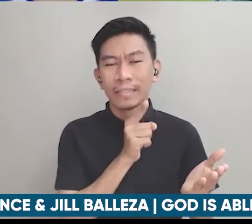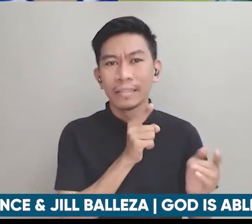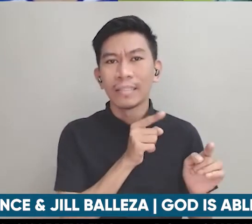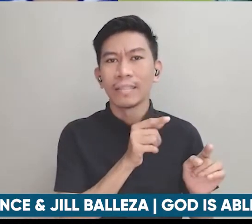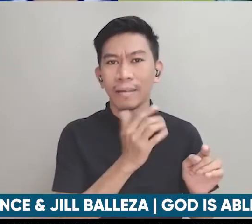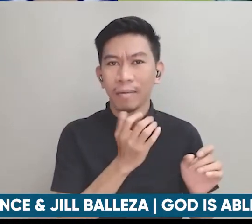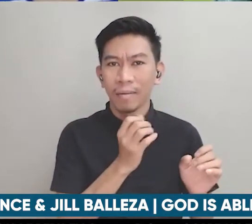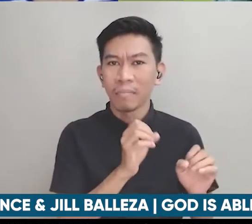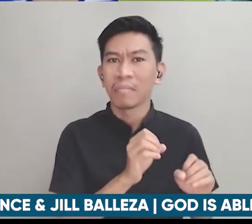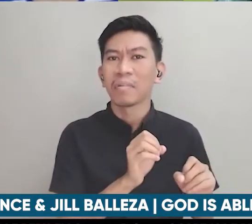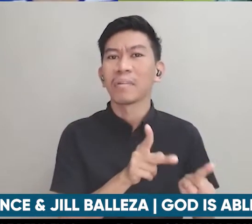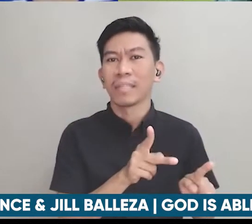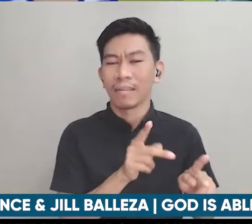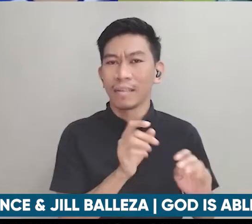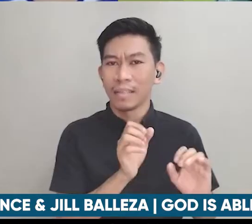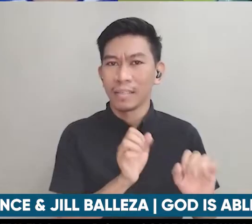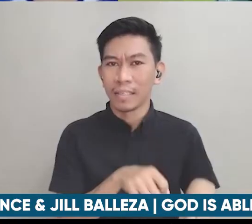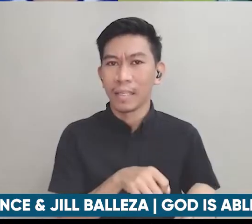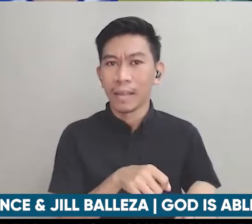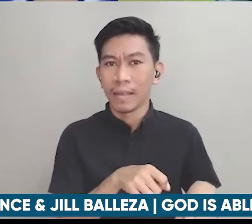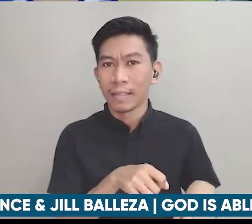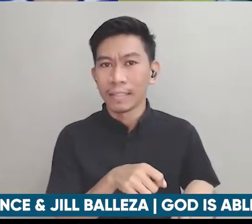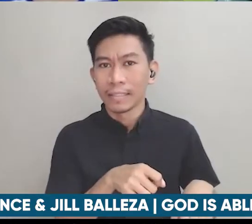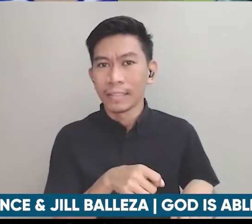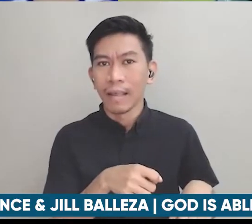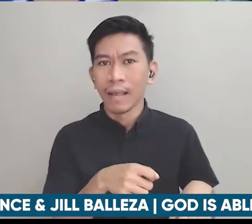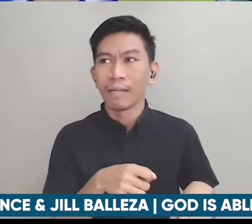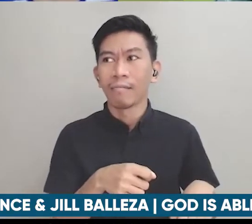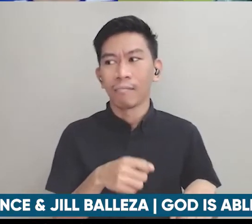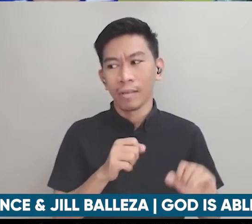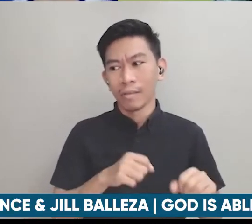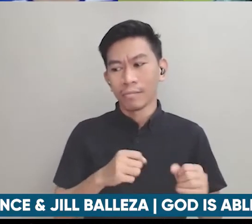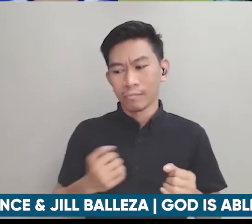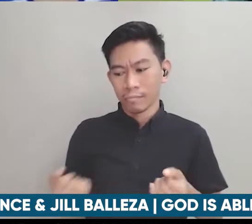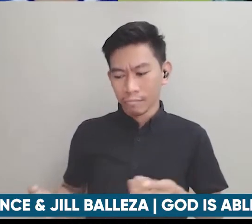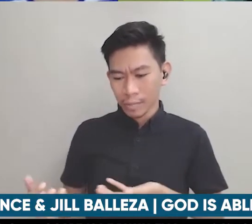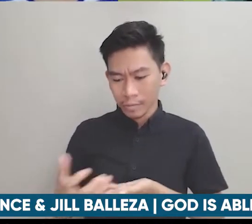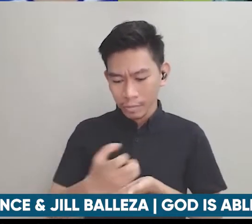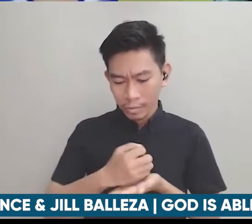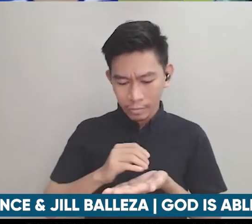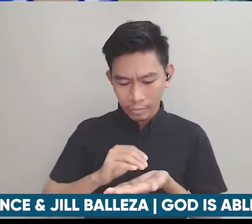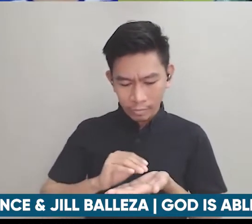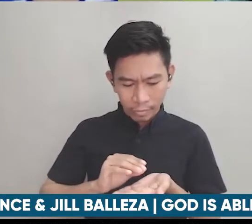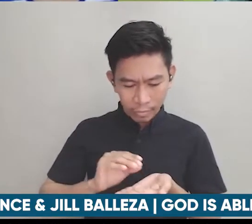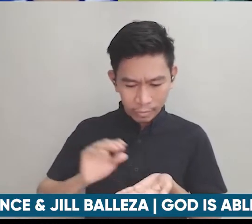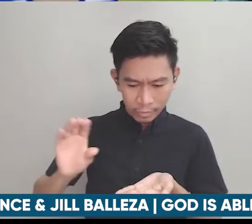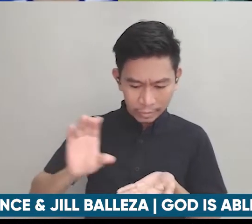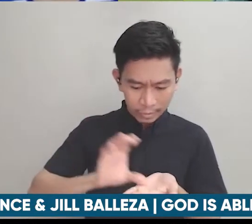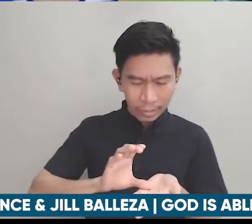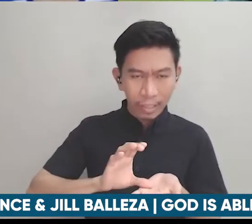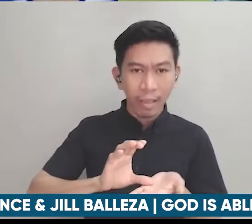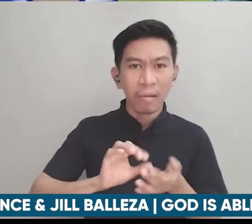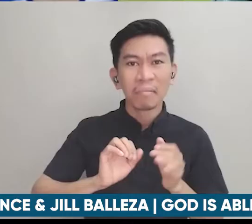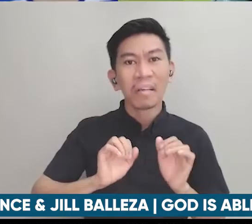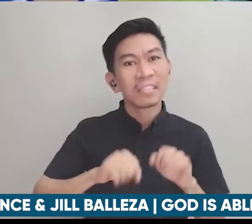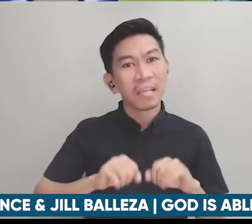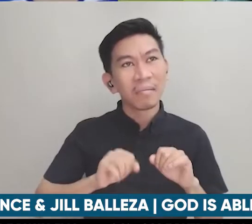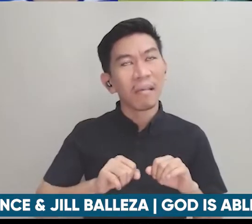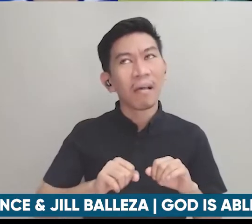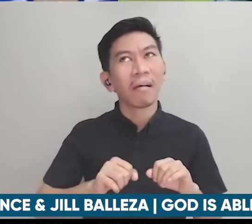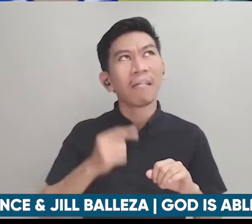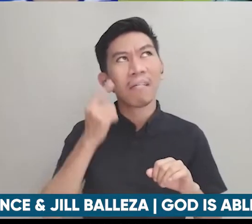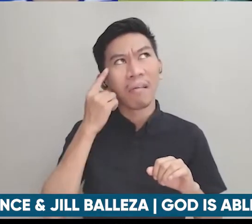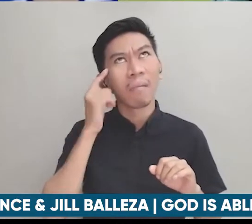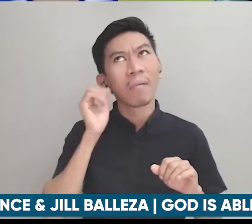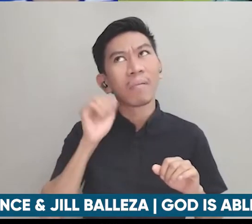pwede pala tayong mag-provide ng ganitong amount pwede pala ni Lord i-provide yung ganitong amount kaya nagkaroon kami ng lakas ng loob na